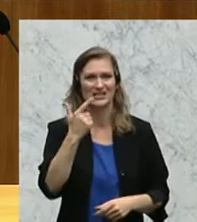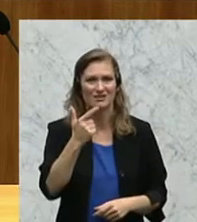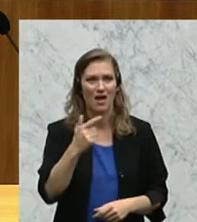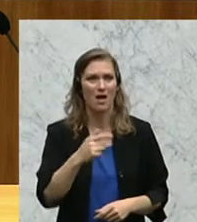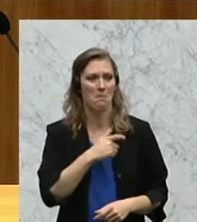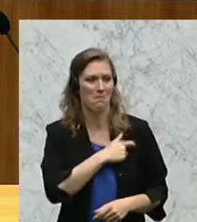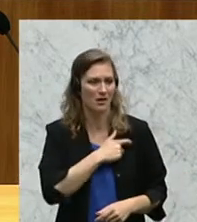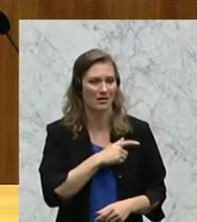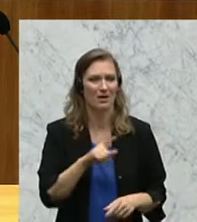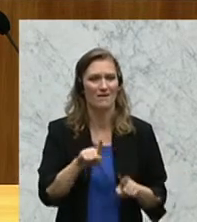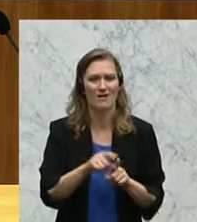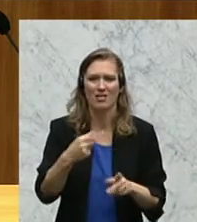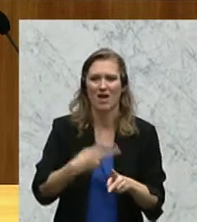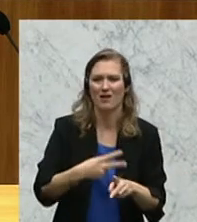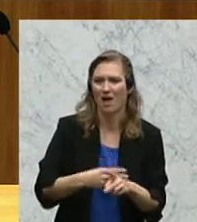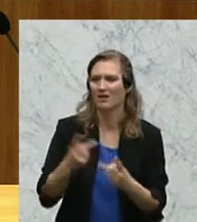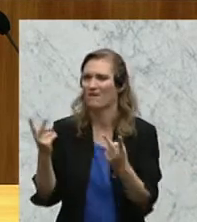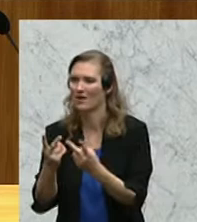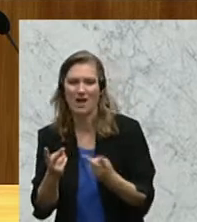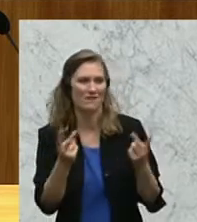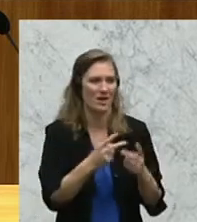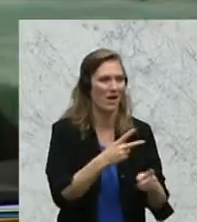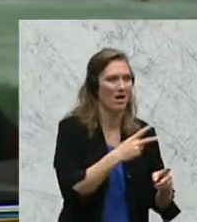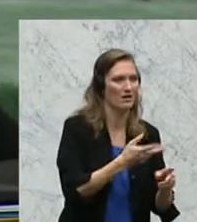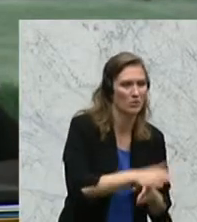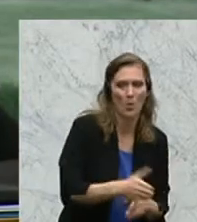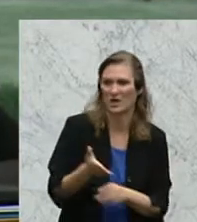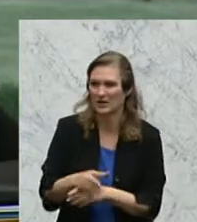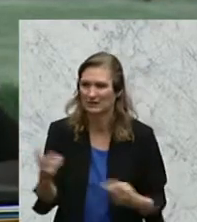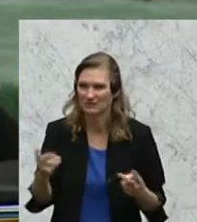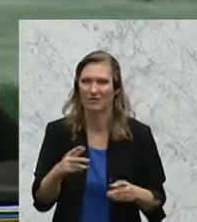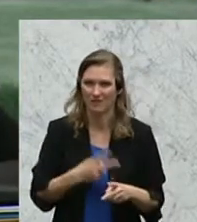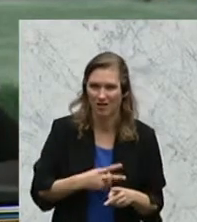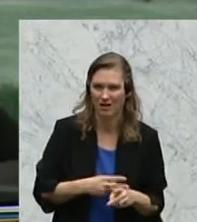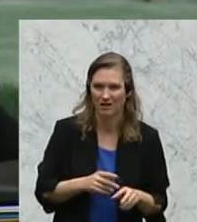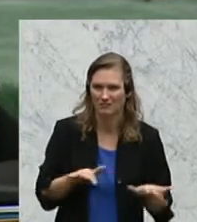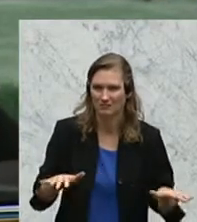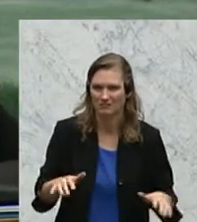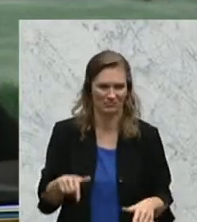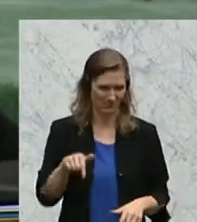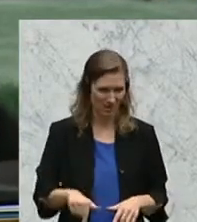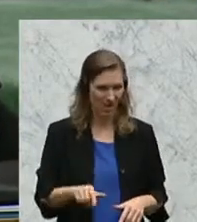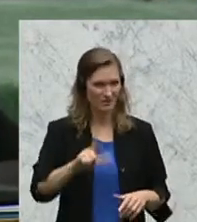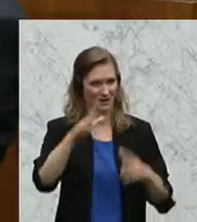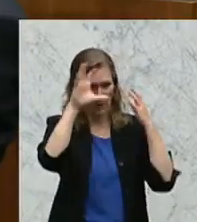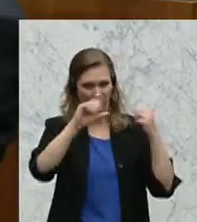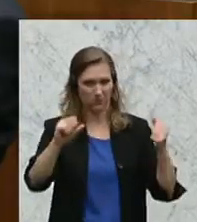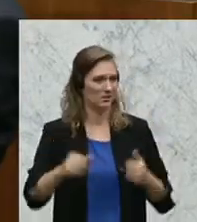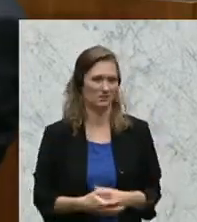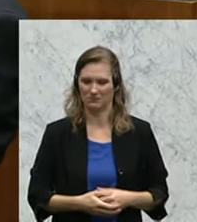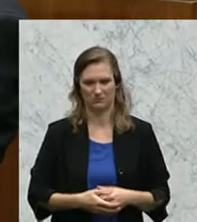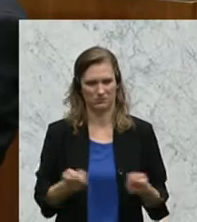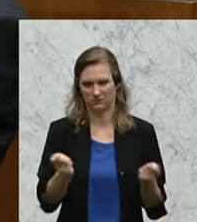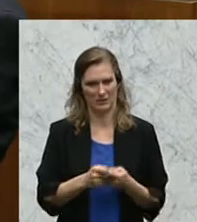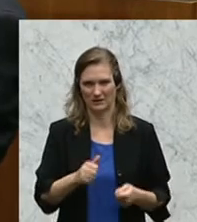vergleichen, das hat in der Demokratie nichts verloren. Das ist auch nicht der Demokratie